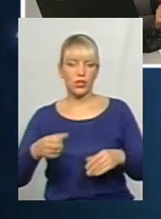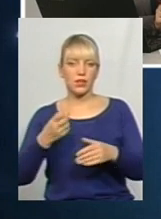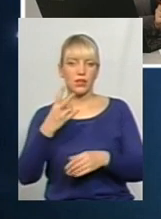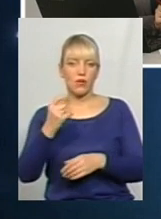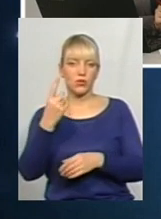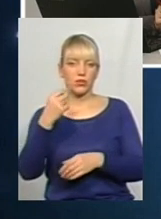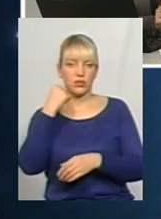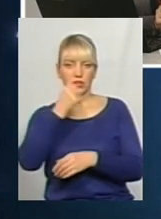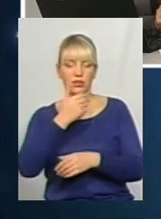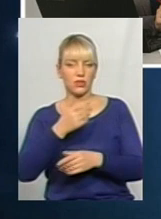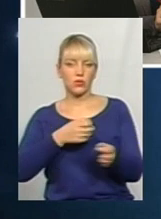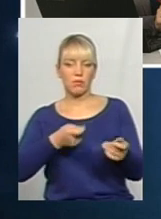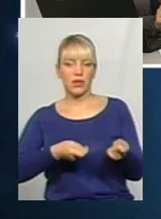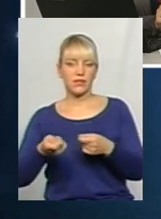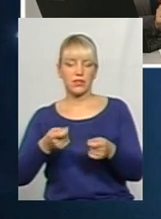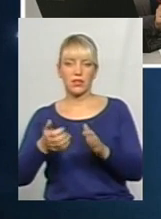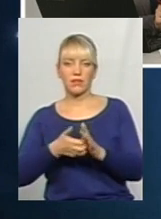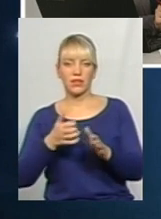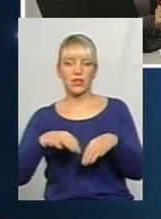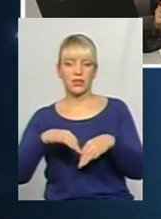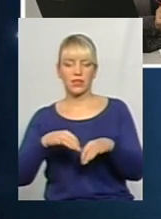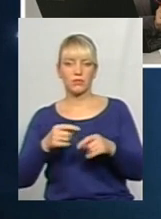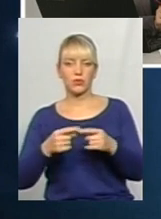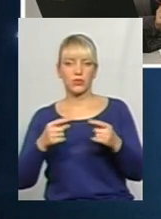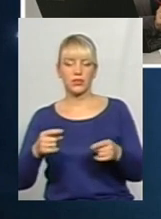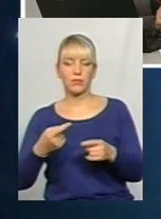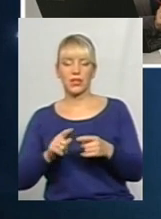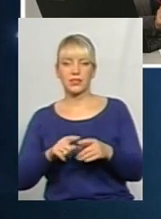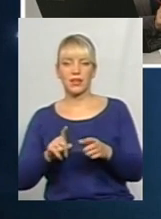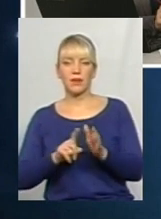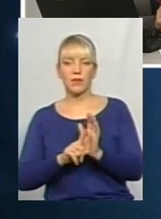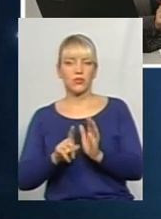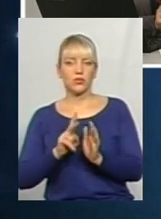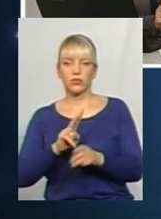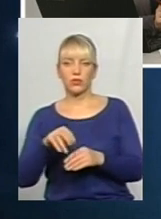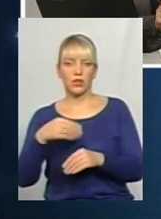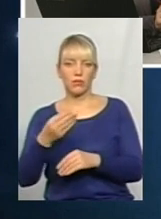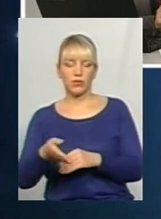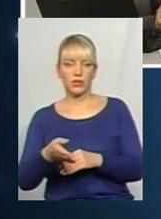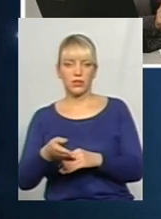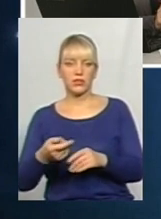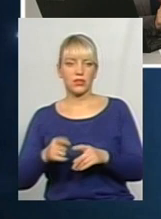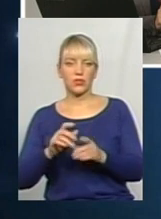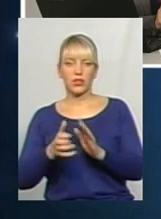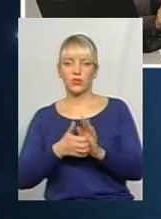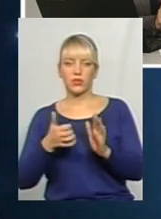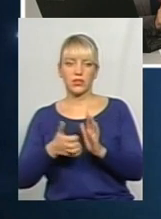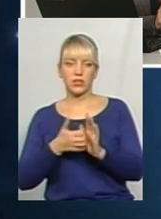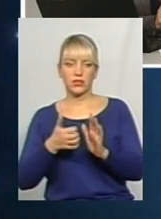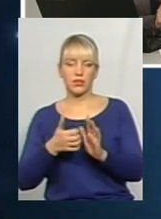якщо перевізника не вистачає транспортного засобу. І на цей маршрут ніхто не подався, тільки один, наприклад, перевізник, якого недостатні